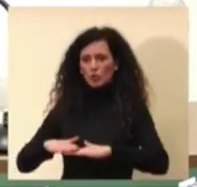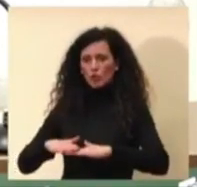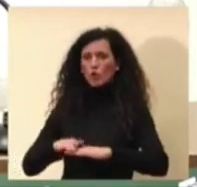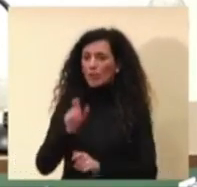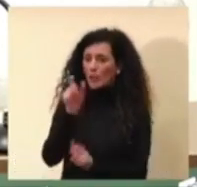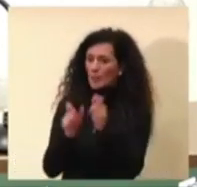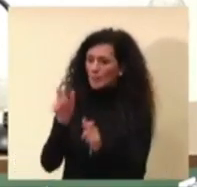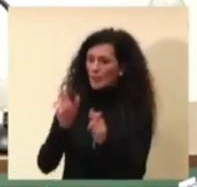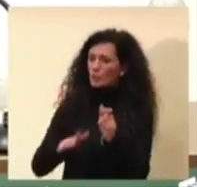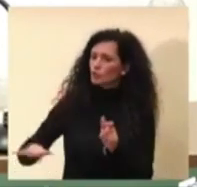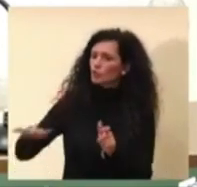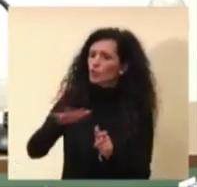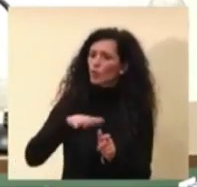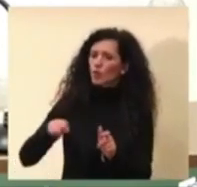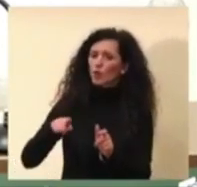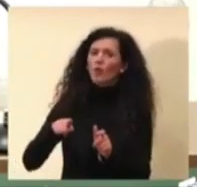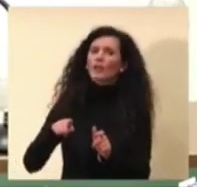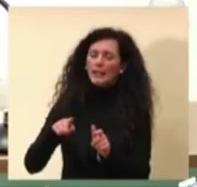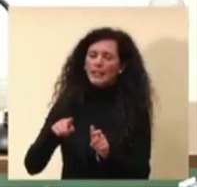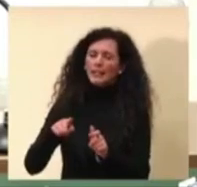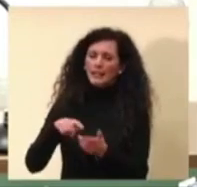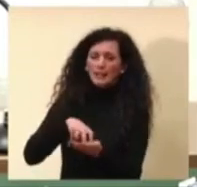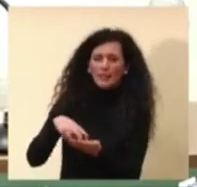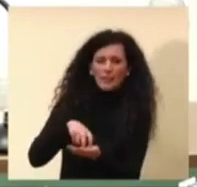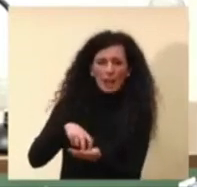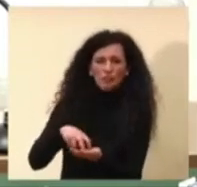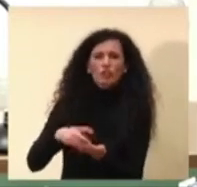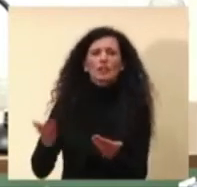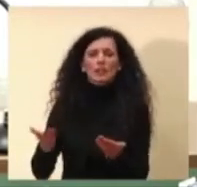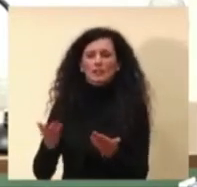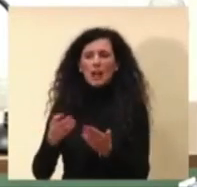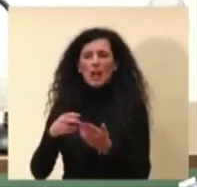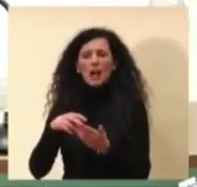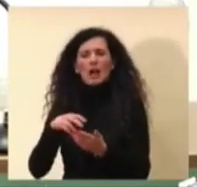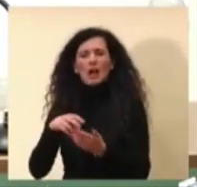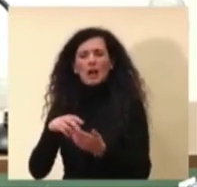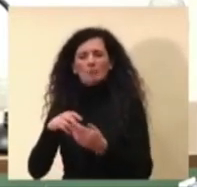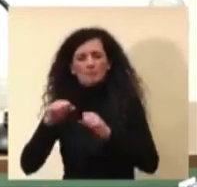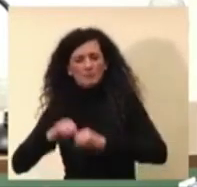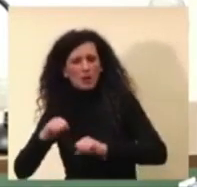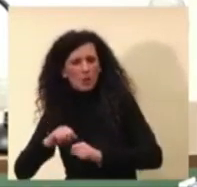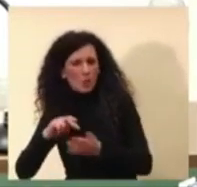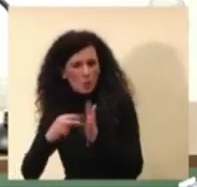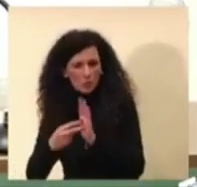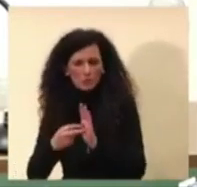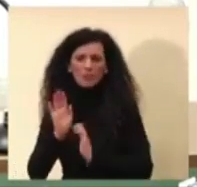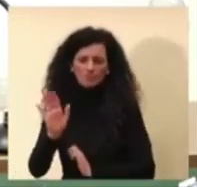che hanno maggiori caratteristiche di fragilità di vulnerabilità